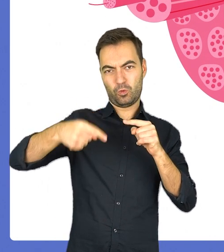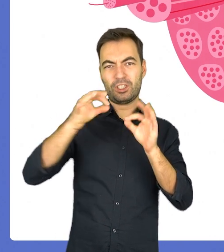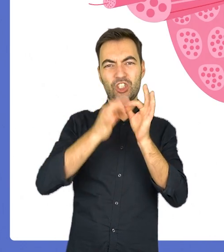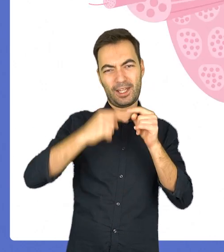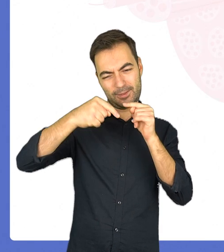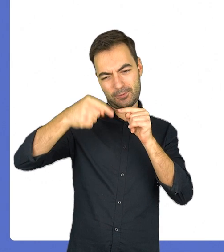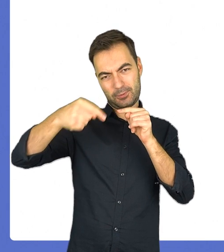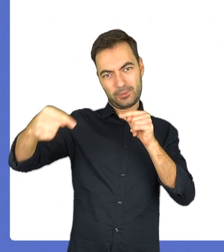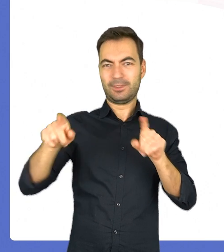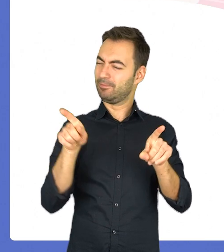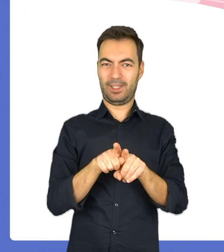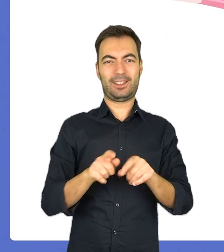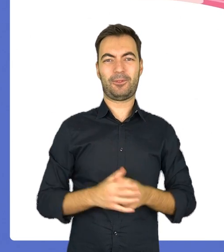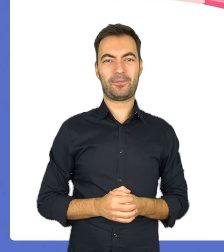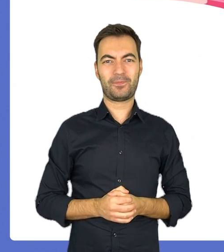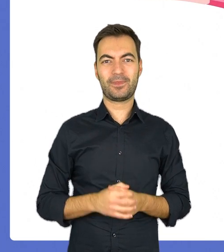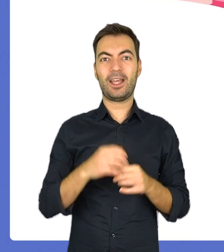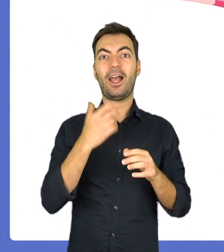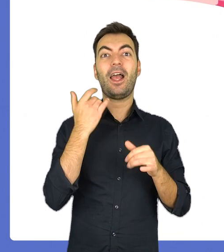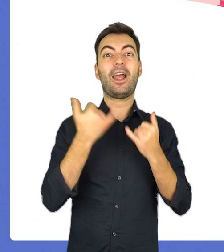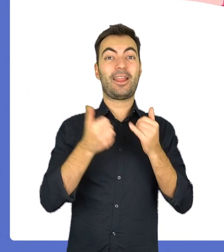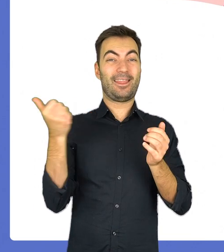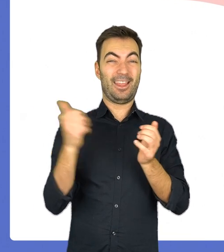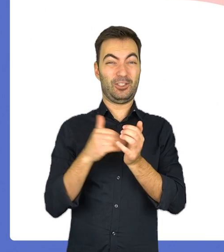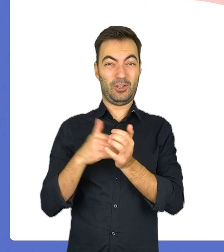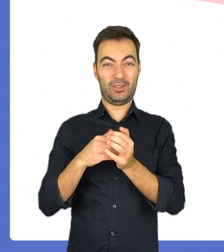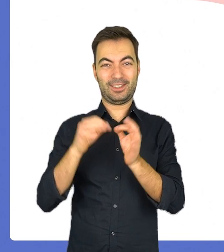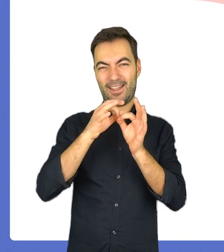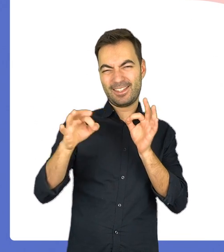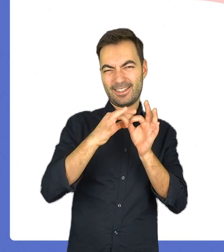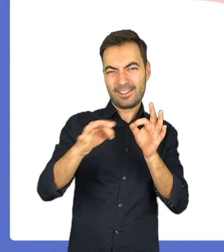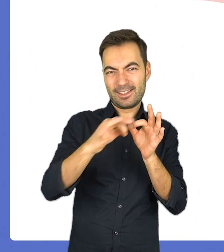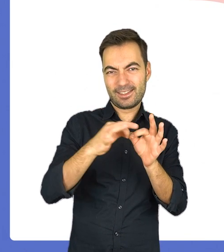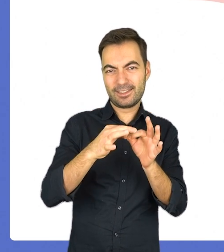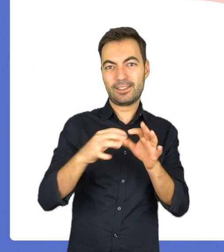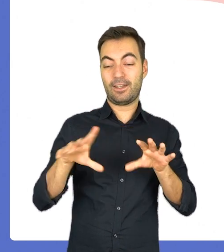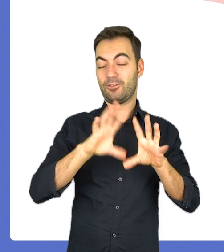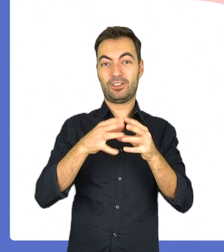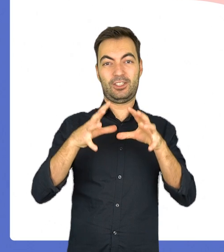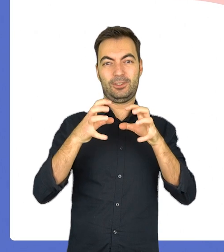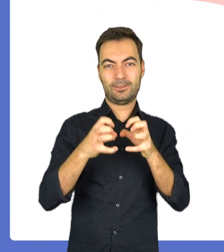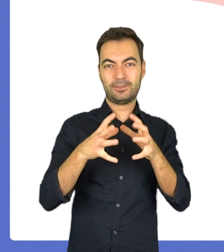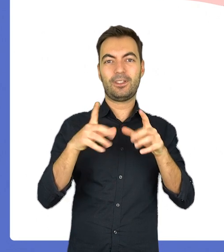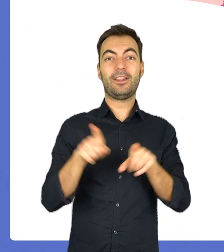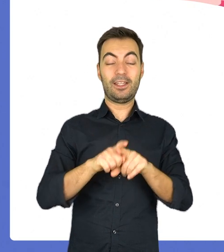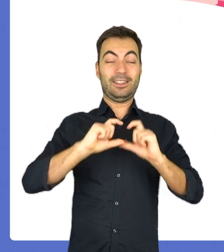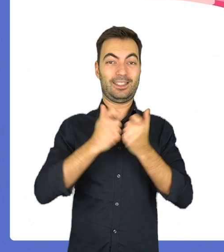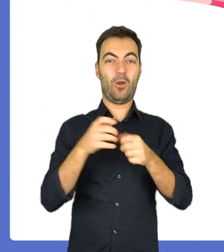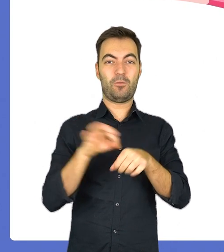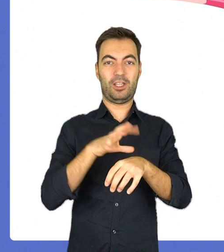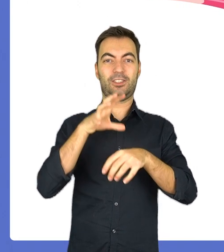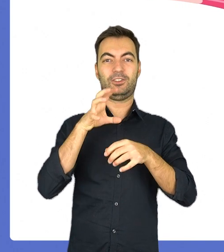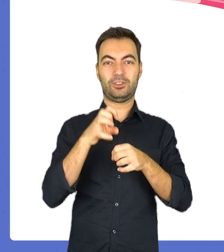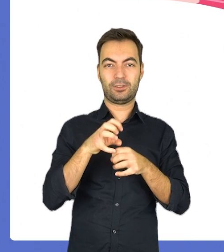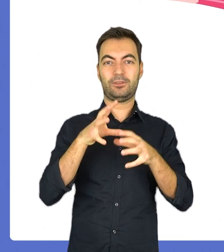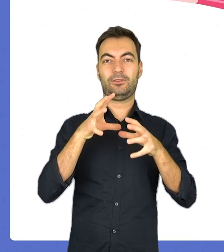z wielu cienkich niteczek. Gdy tysiące tych niteczek, czyli włókien mięśniowych, kurczą się, kurczy się